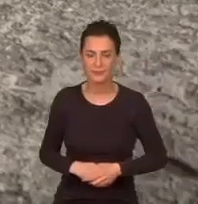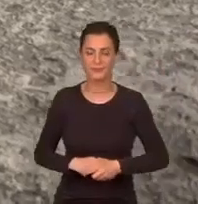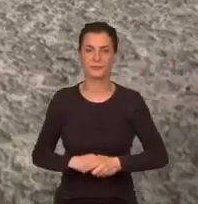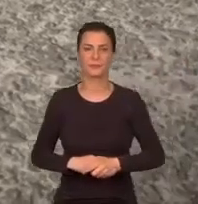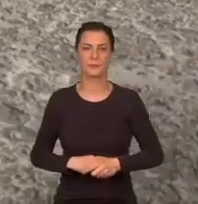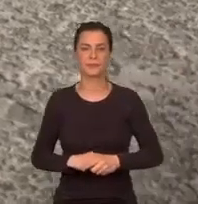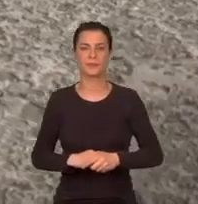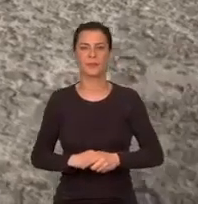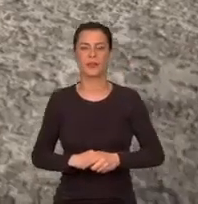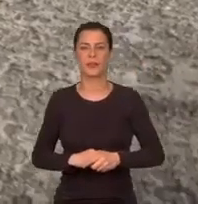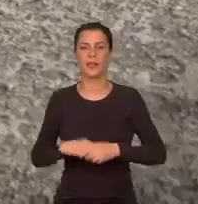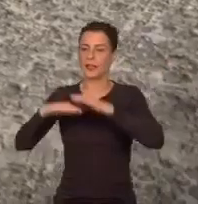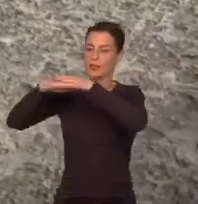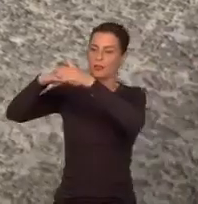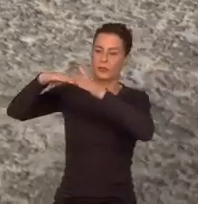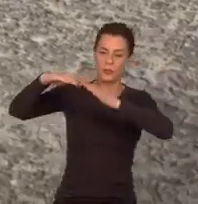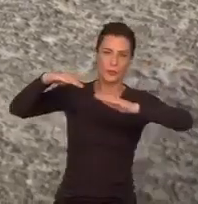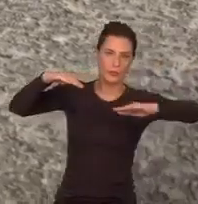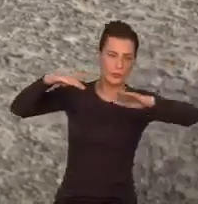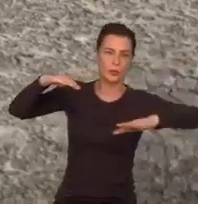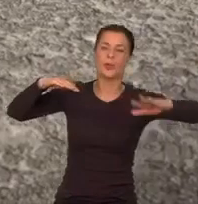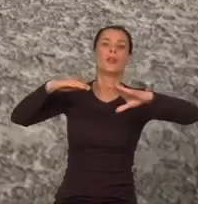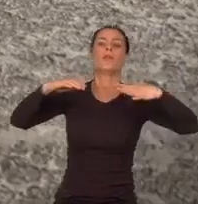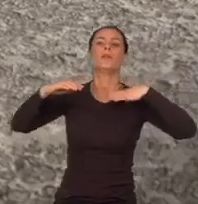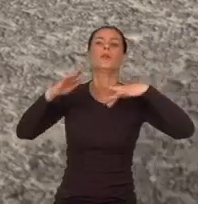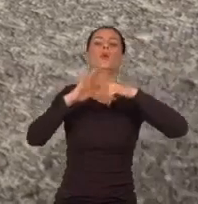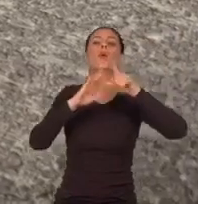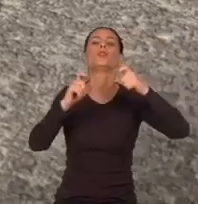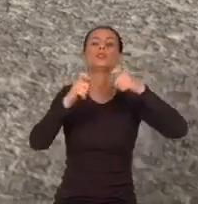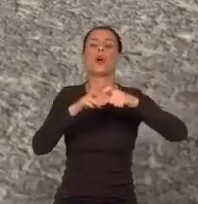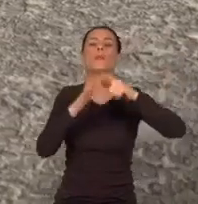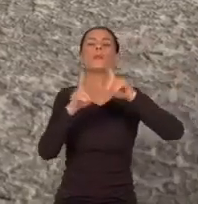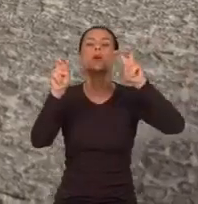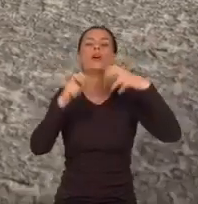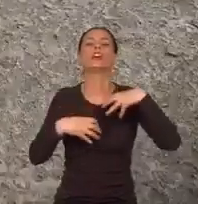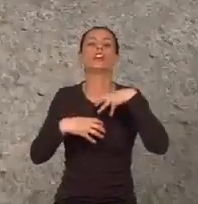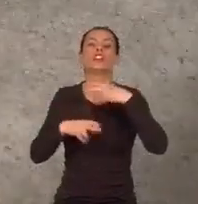U stóp wzgórza z cmentarzem znajdował się zbudowany przez Caligulę rzymski cyrk.